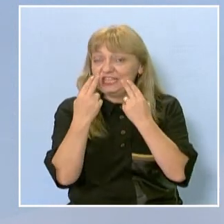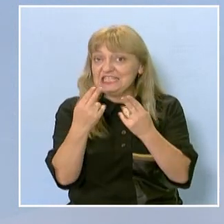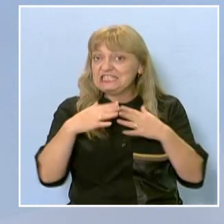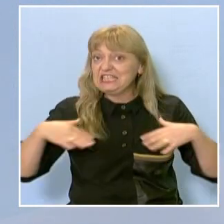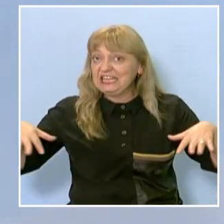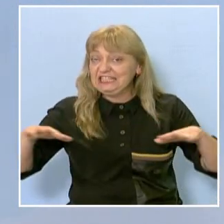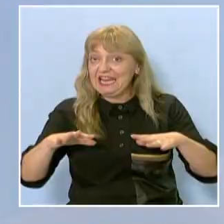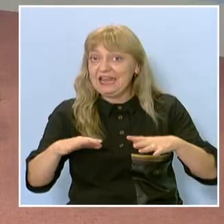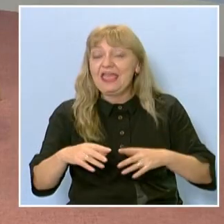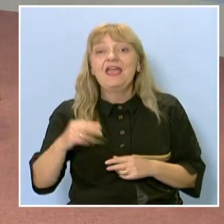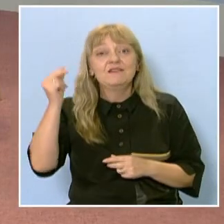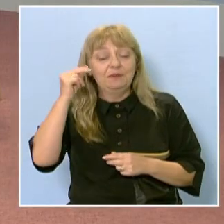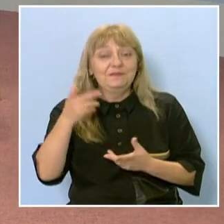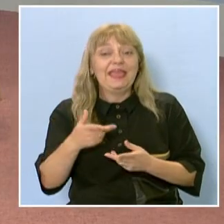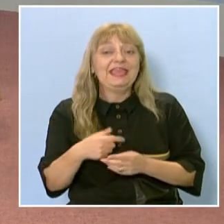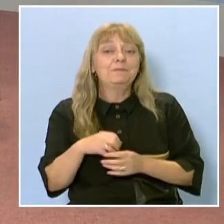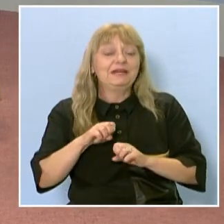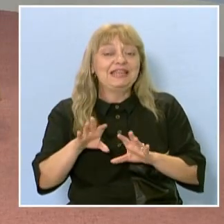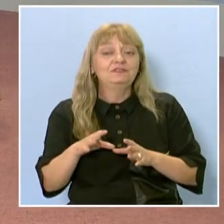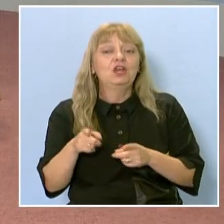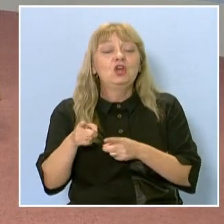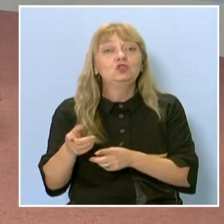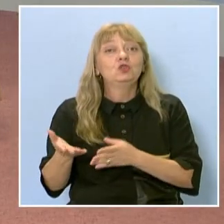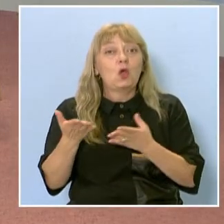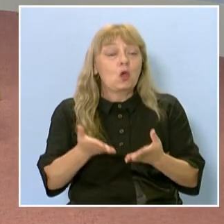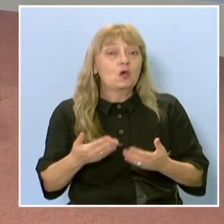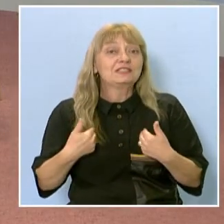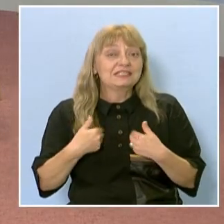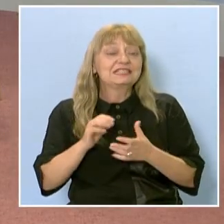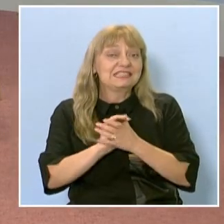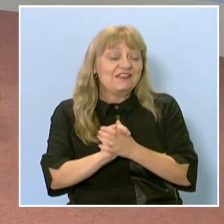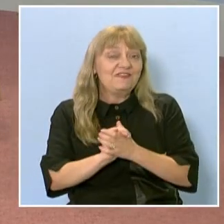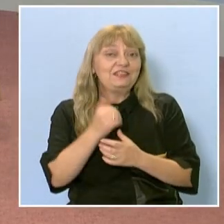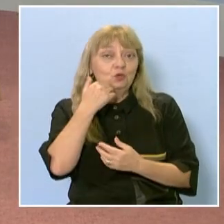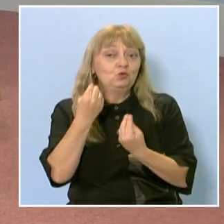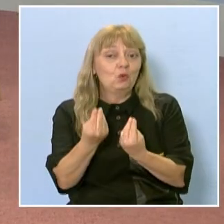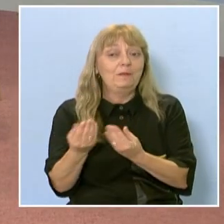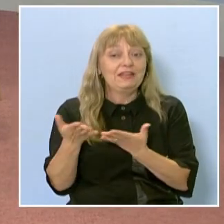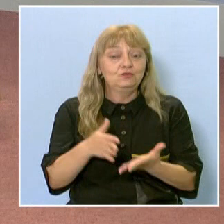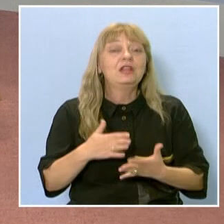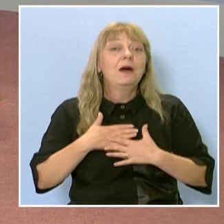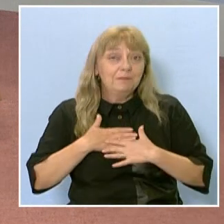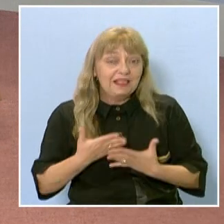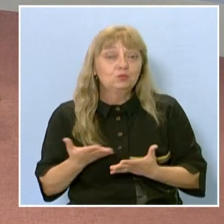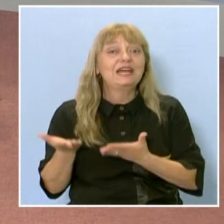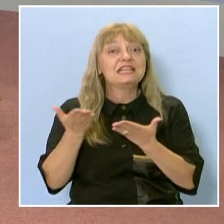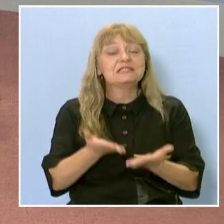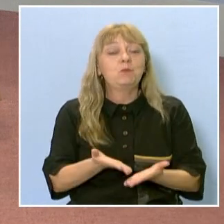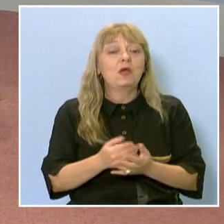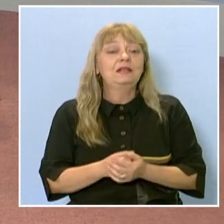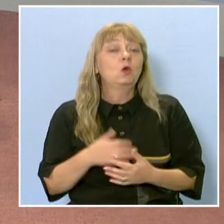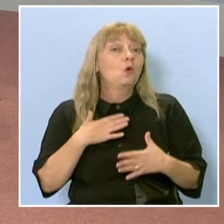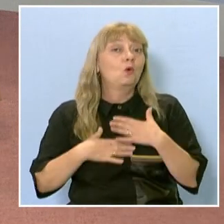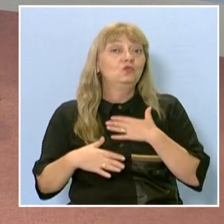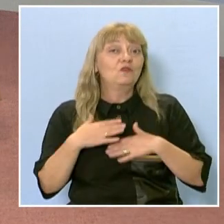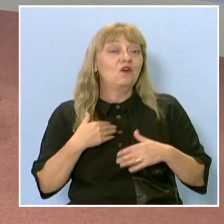Днес Филип отново е гост в нашето студио. Здравейте и добре дошли! Здравейте! Искам много да благодаря за поканата. Удоволствие за нас